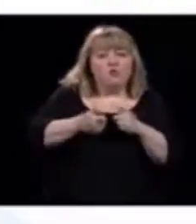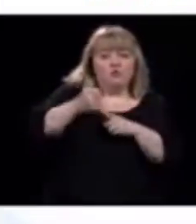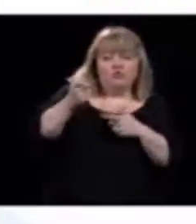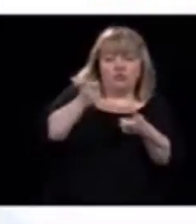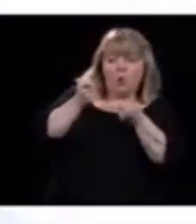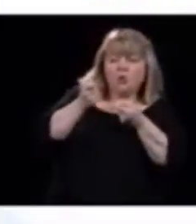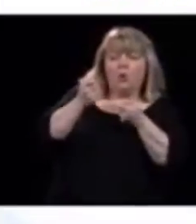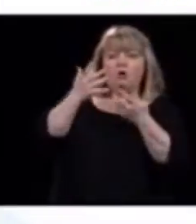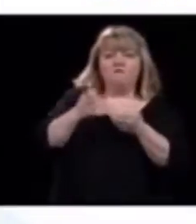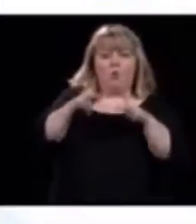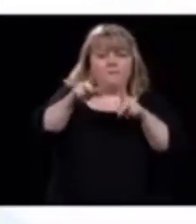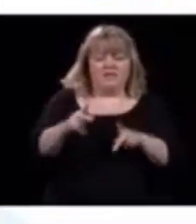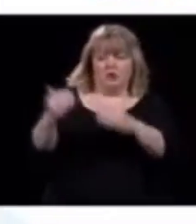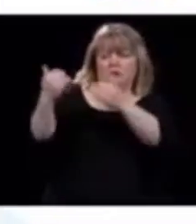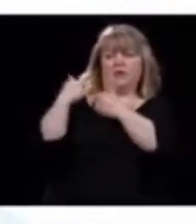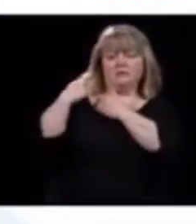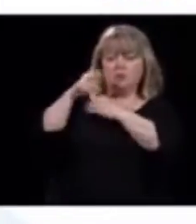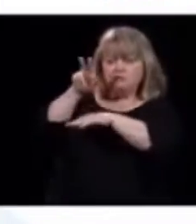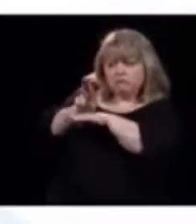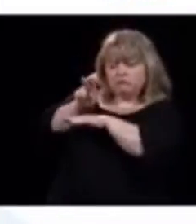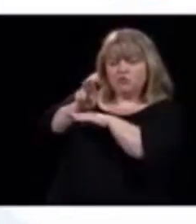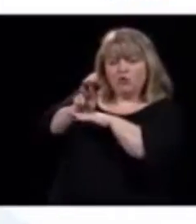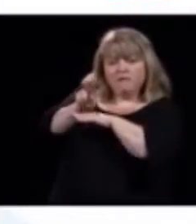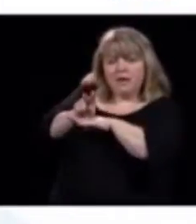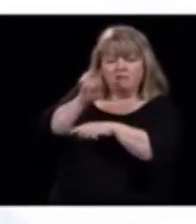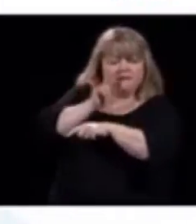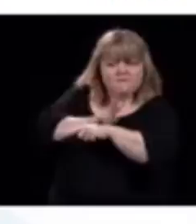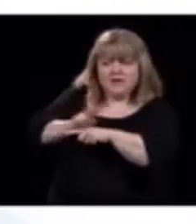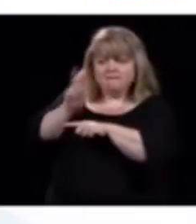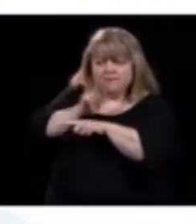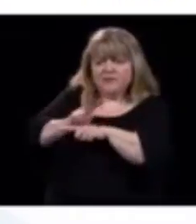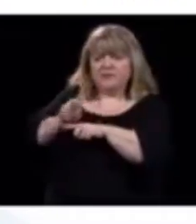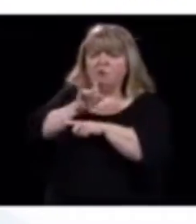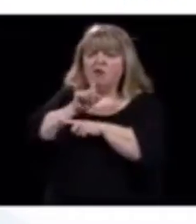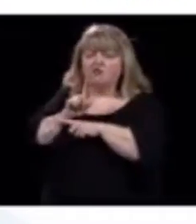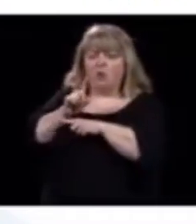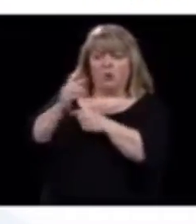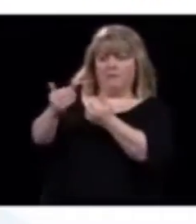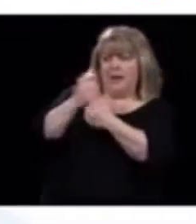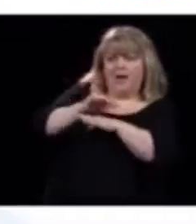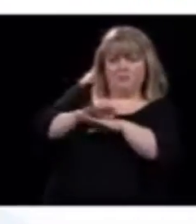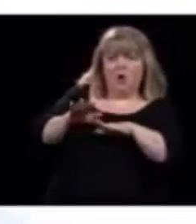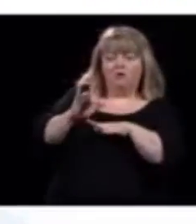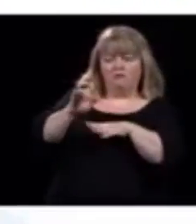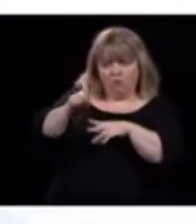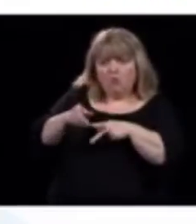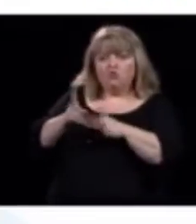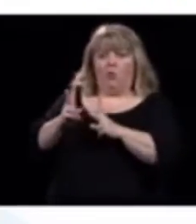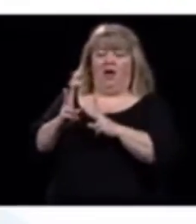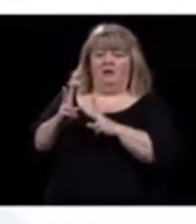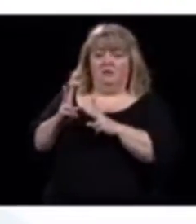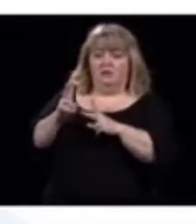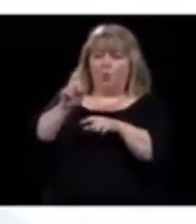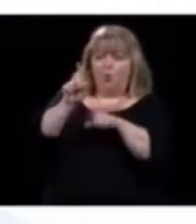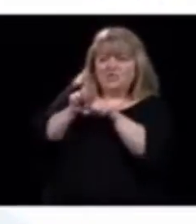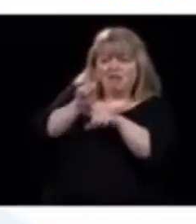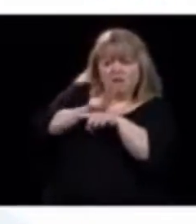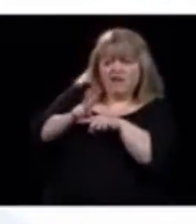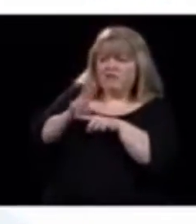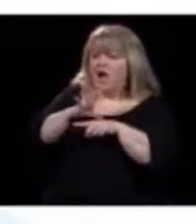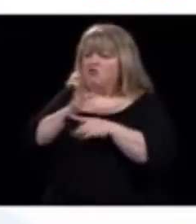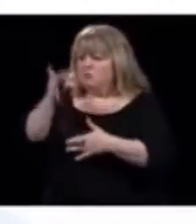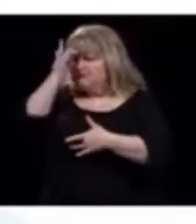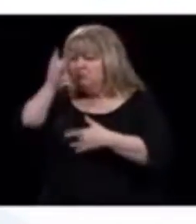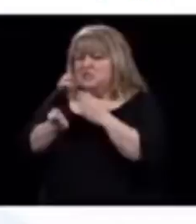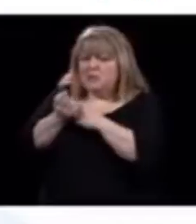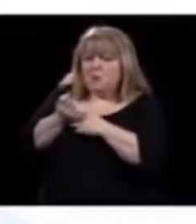qu'il y ait des gardiens, qu'il ait des vérifications, qu'il soit fait des symptômes à l'entrée. Donc, je vous le